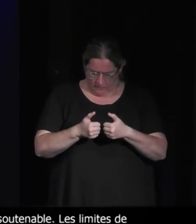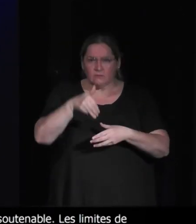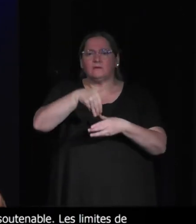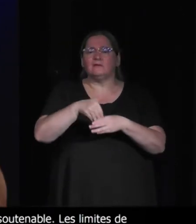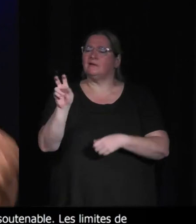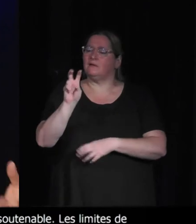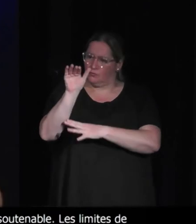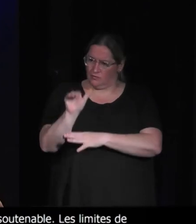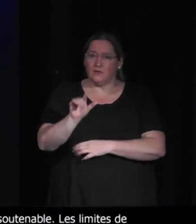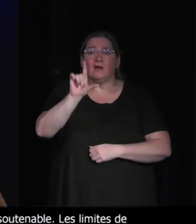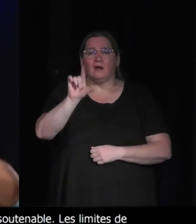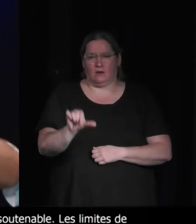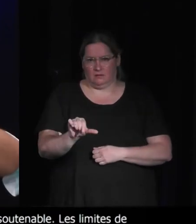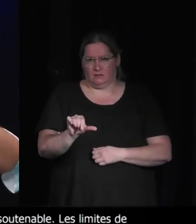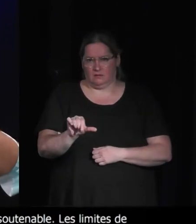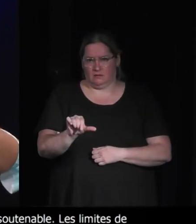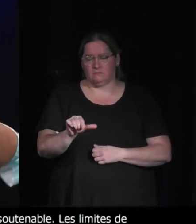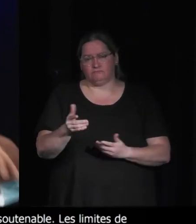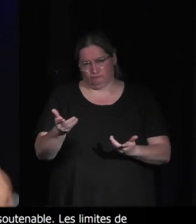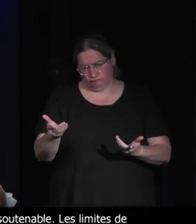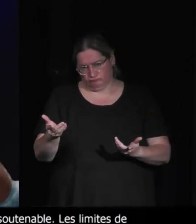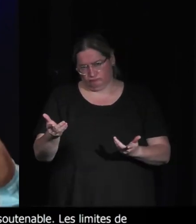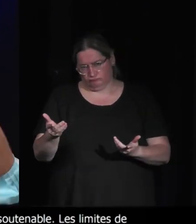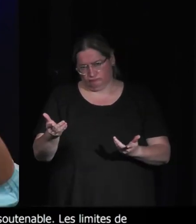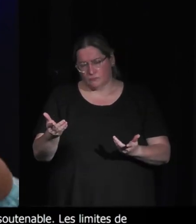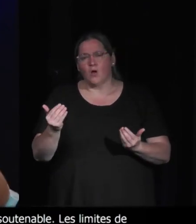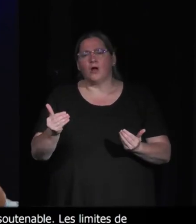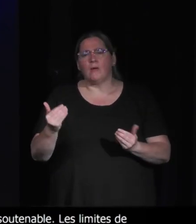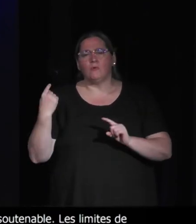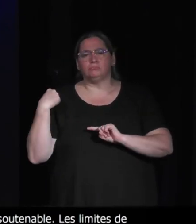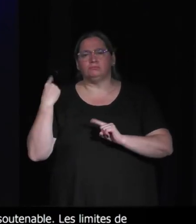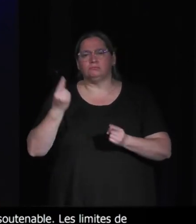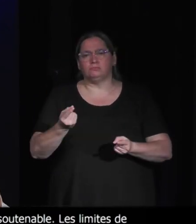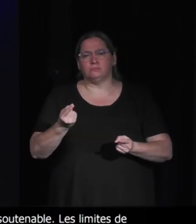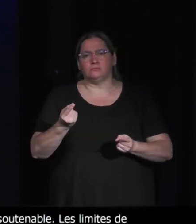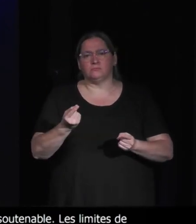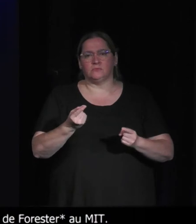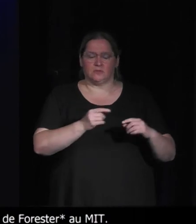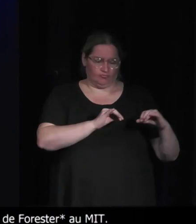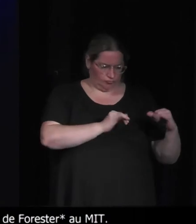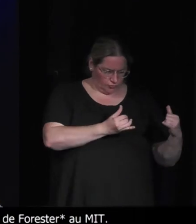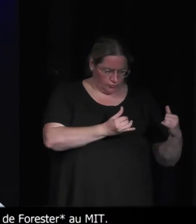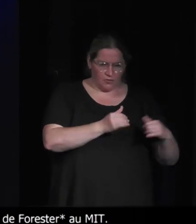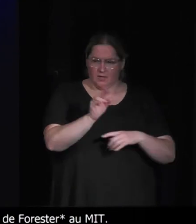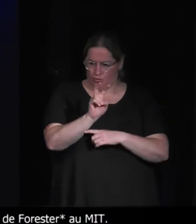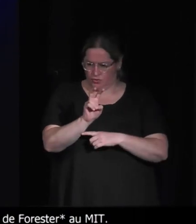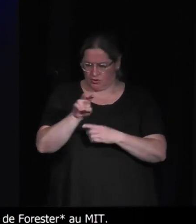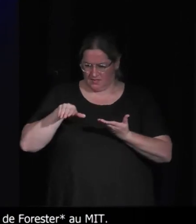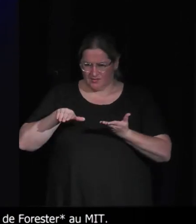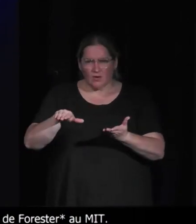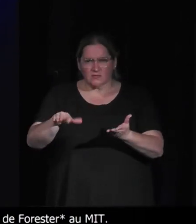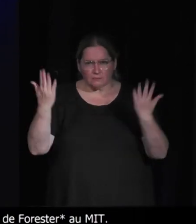il y a une relation entre la simulation, le jeu et l'écologie qui existent déjà. Après,